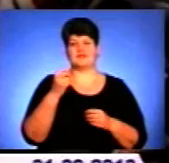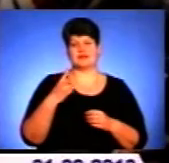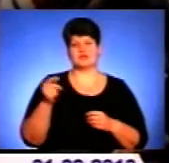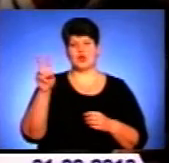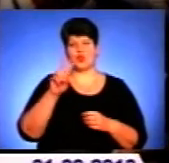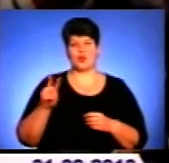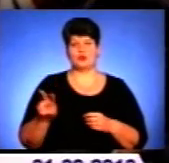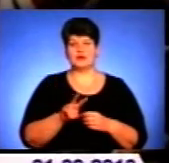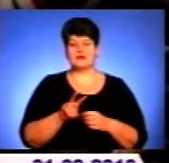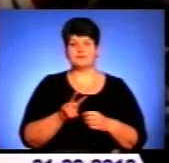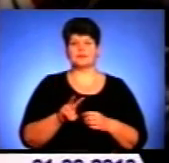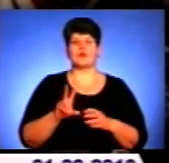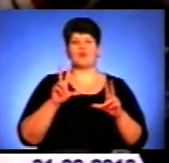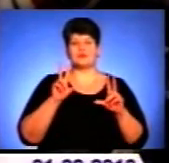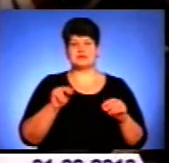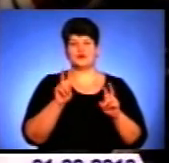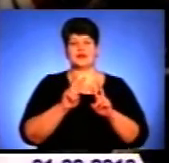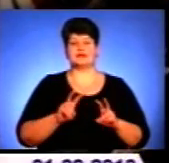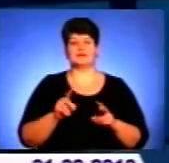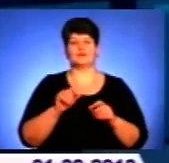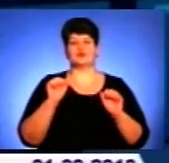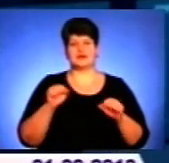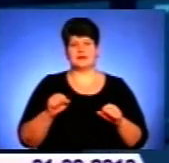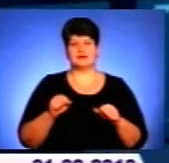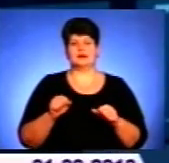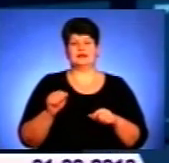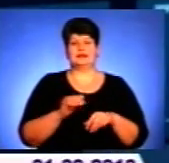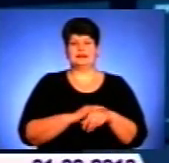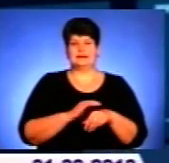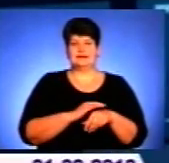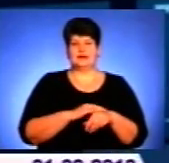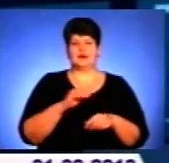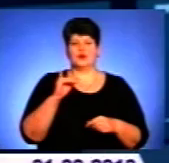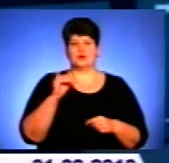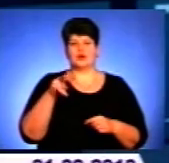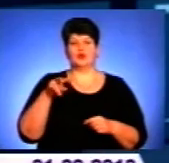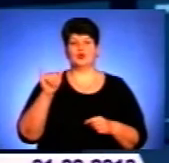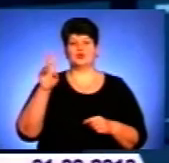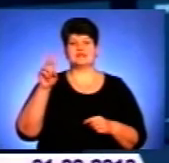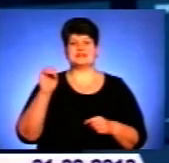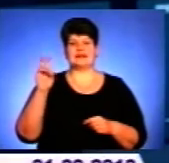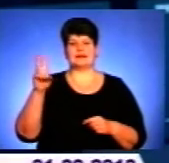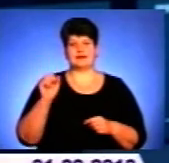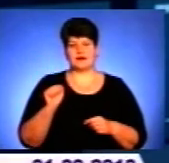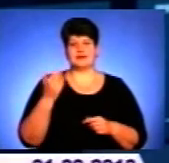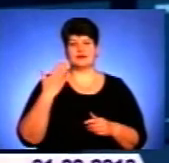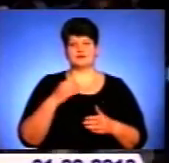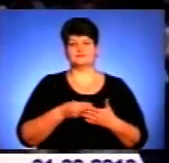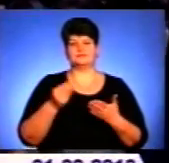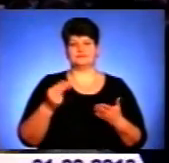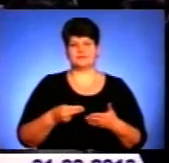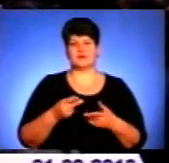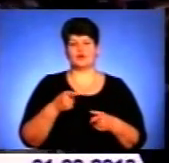Президент пообіцяв розглянути можливість помилування ексголови МВС Юрія Луценка, якщо касаційний суд не ухвалить рішення про його